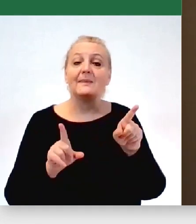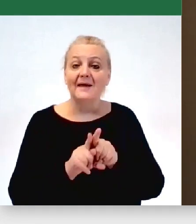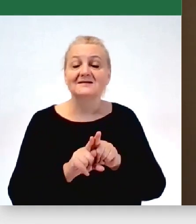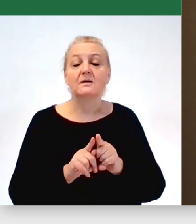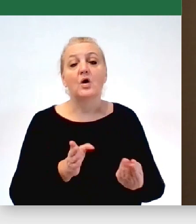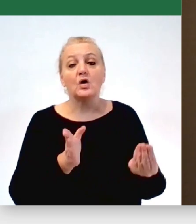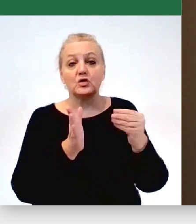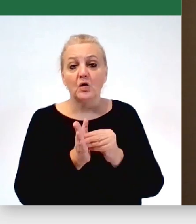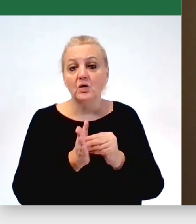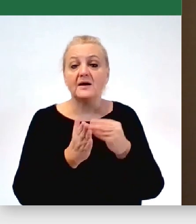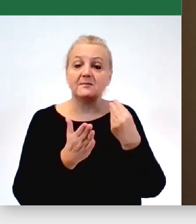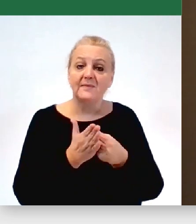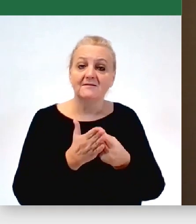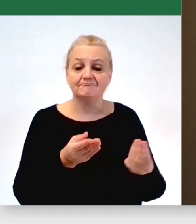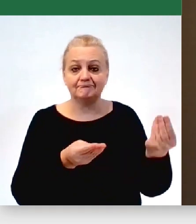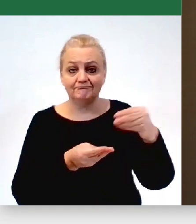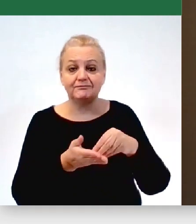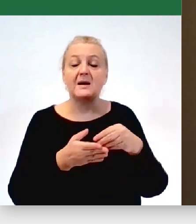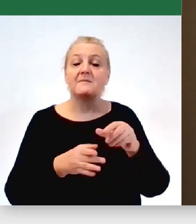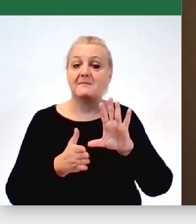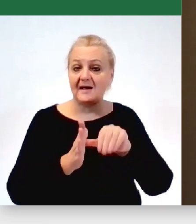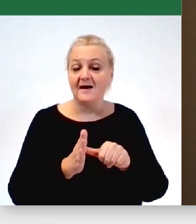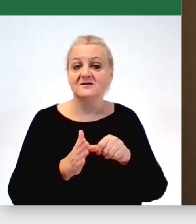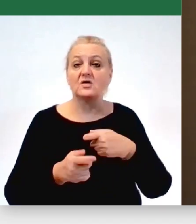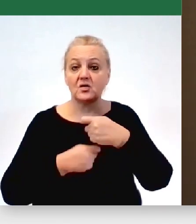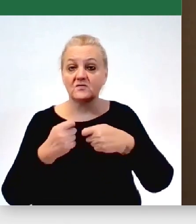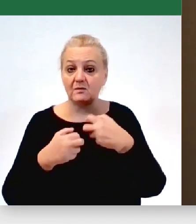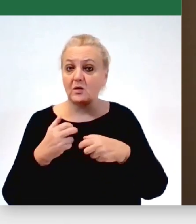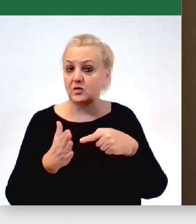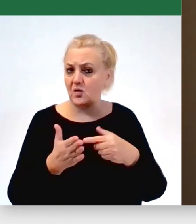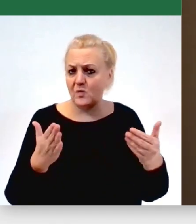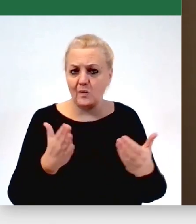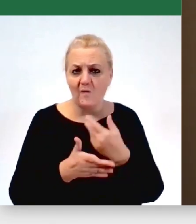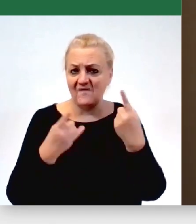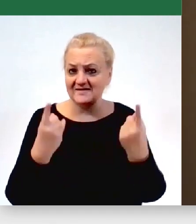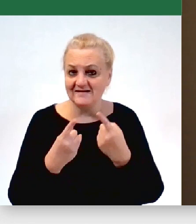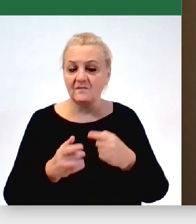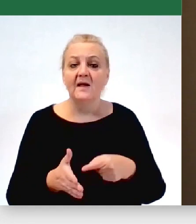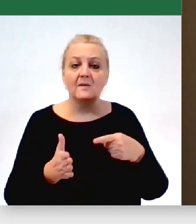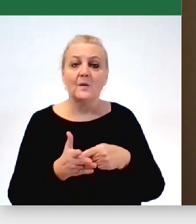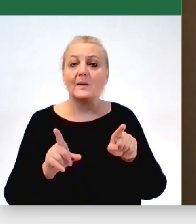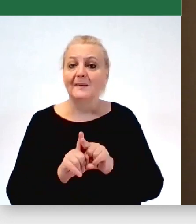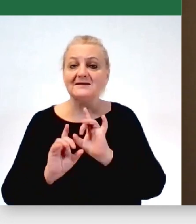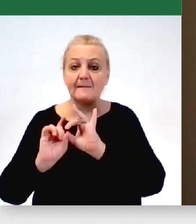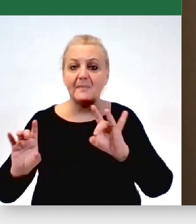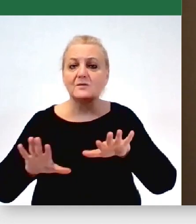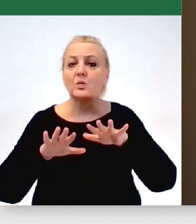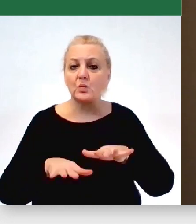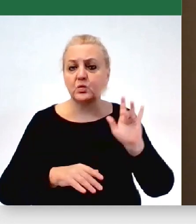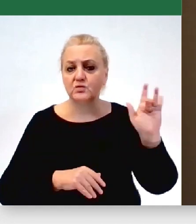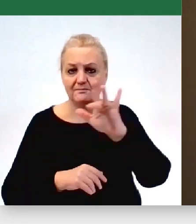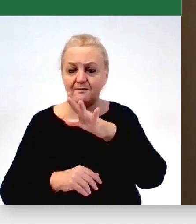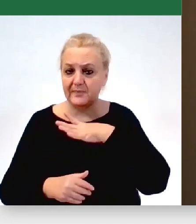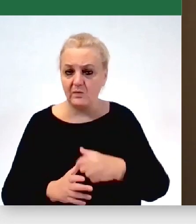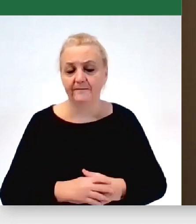źródłem zasobów materialnych dla miasta w rozwiązywaniu jego problemów. To też jest nowa sytuacja. To też przy pandemii w wielu miejscach się ujawniło, że po